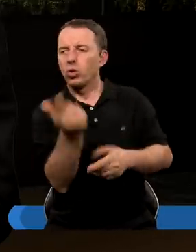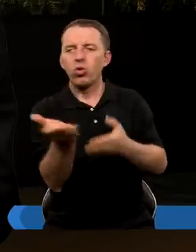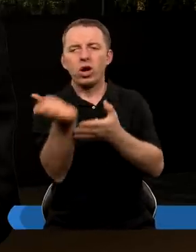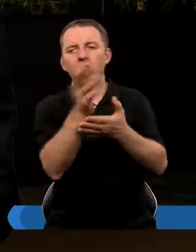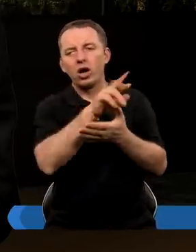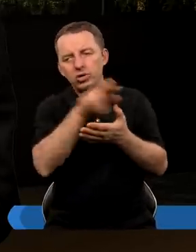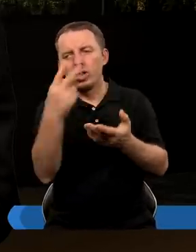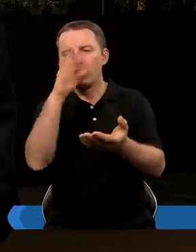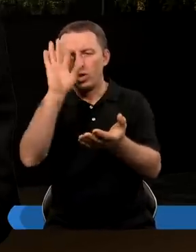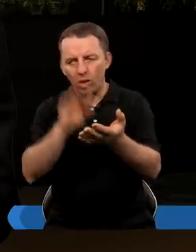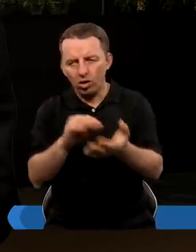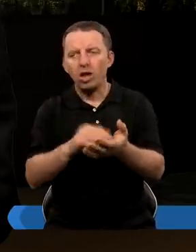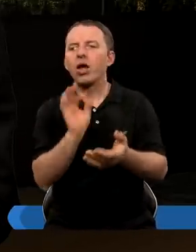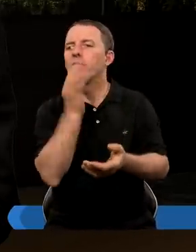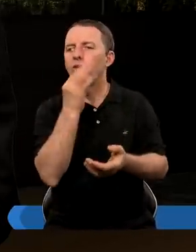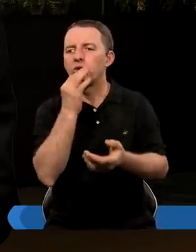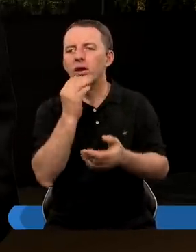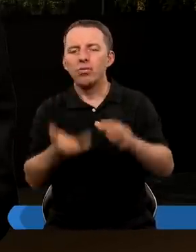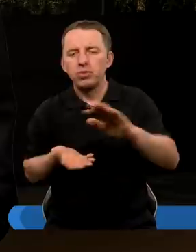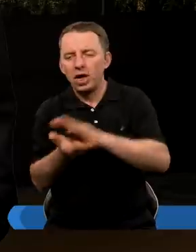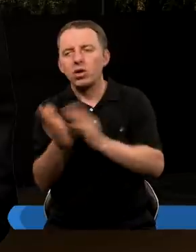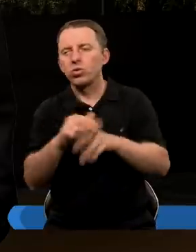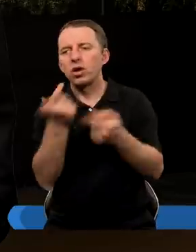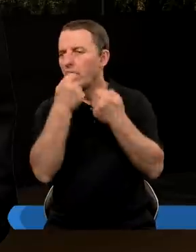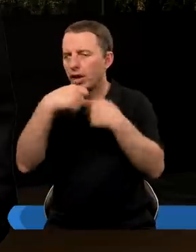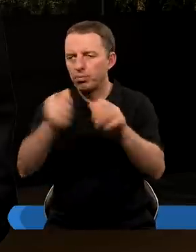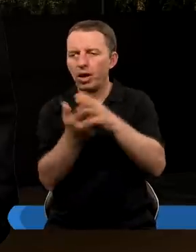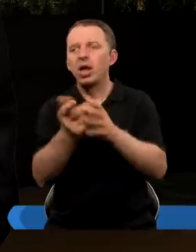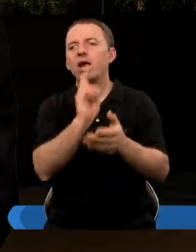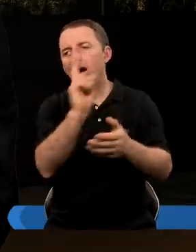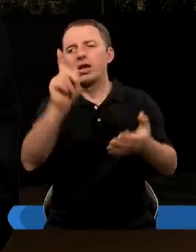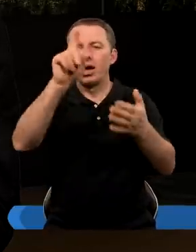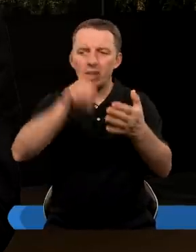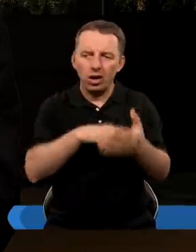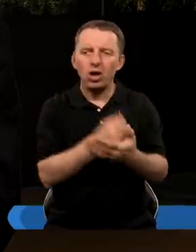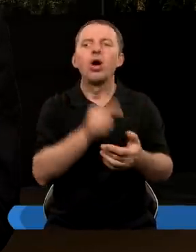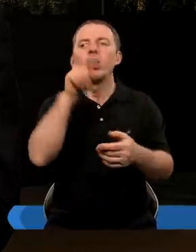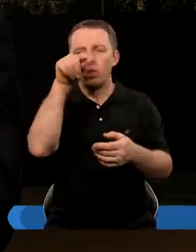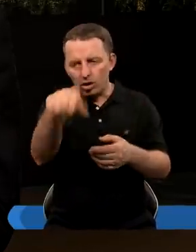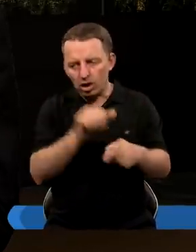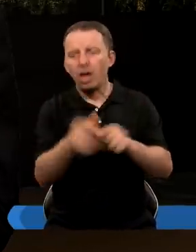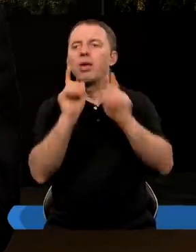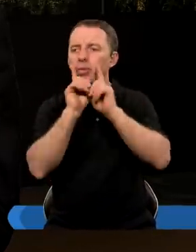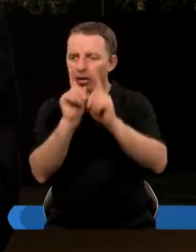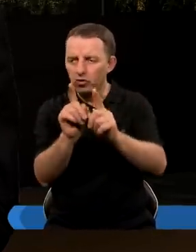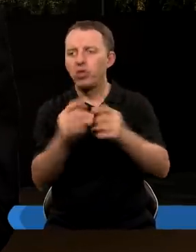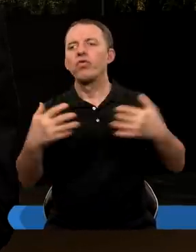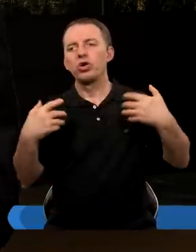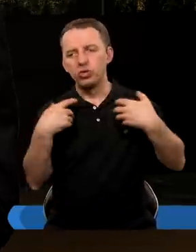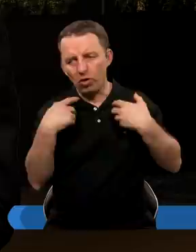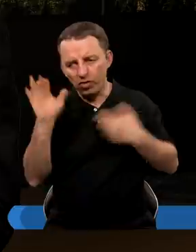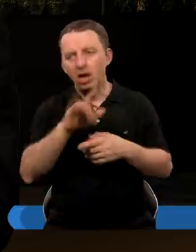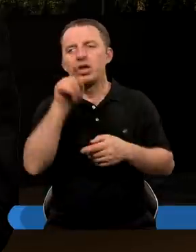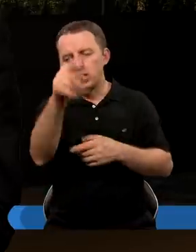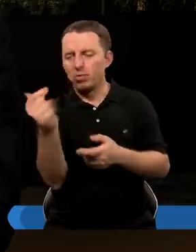druga rzecz to ten doświadczenie tych młodzieńców z tego pieca, którzy nie spłonęli i on za każdym razem mówi, że to jest ten prawdziwy, żywy Bóg,